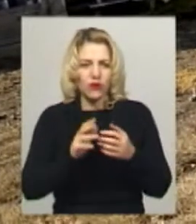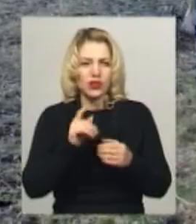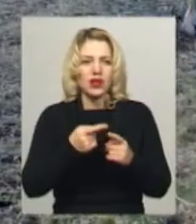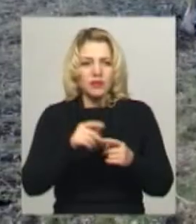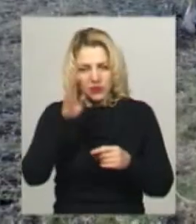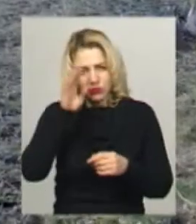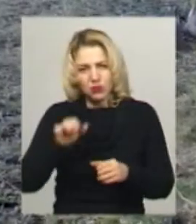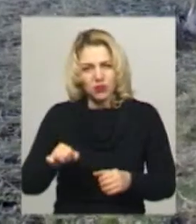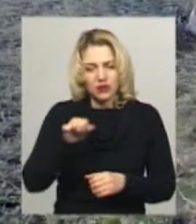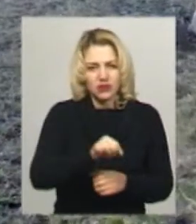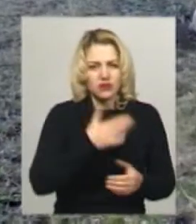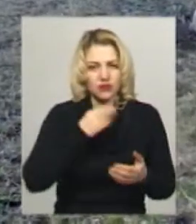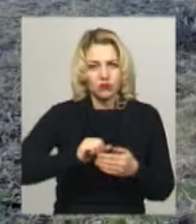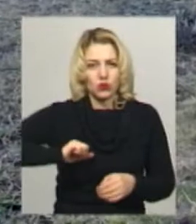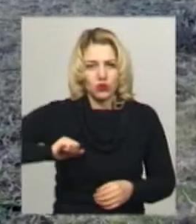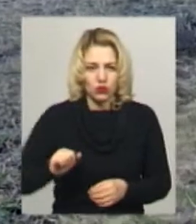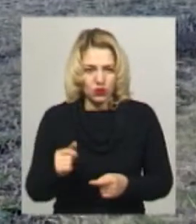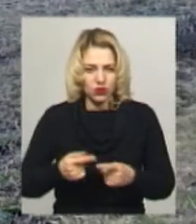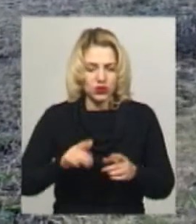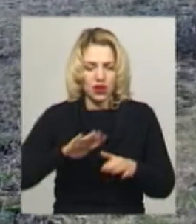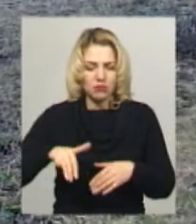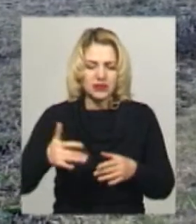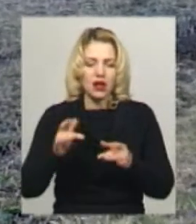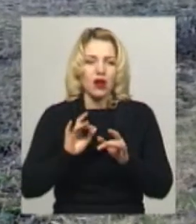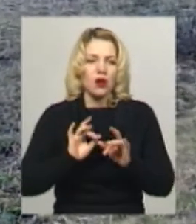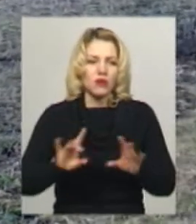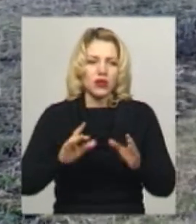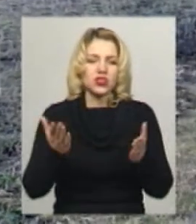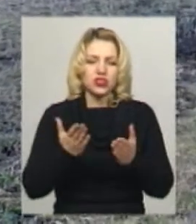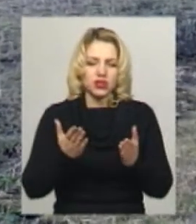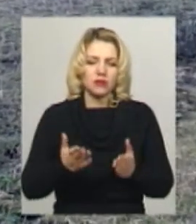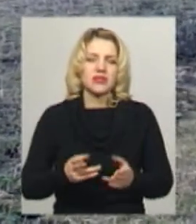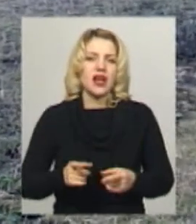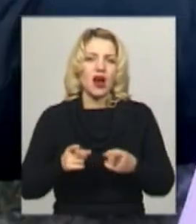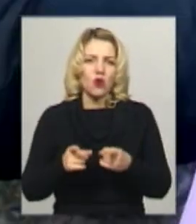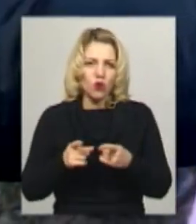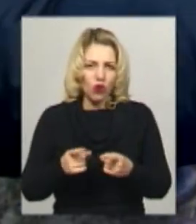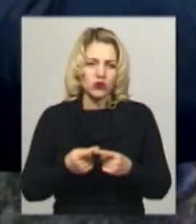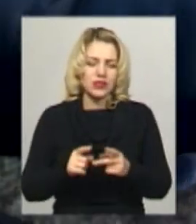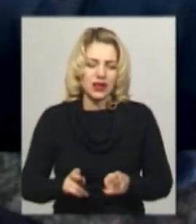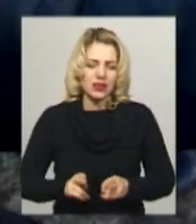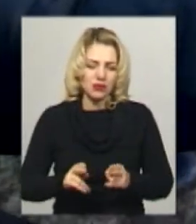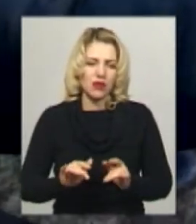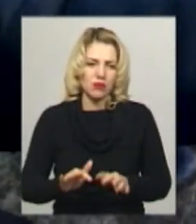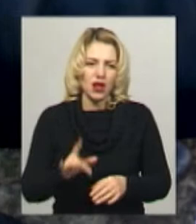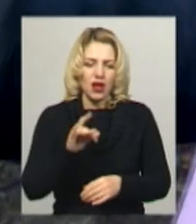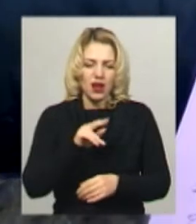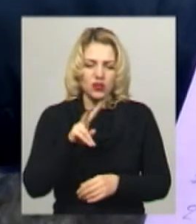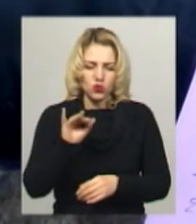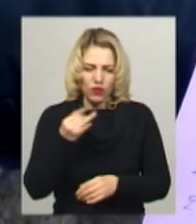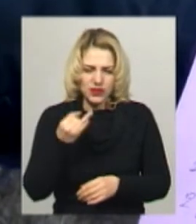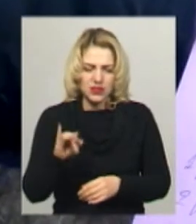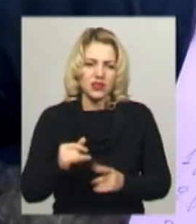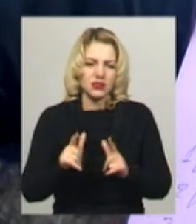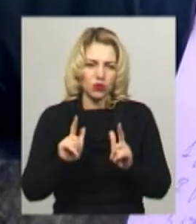своїх коней та кізь напередодні. Після пояснення, чим загрожує власнику тварин кримінальна справа, Микола Речковський погоджується підписати договір про